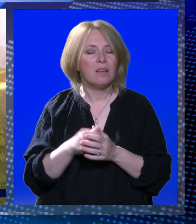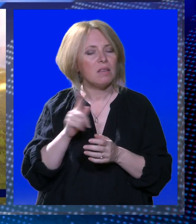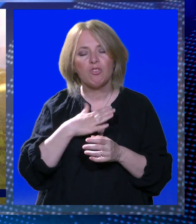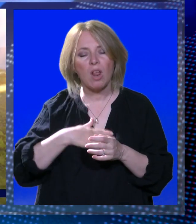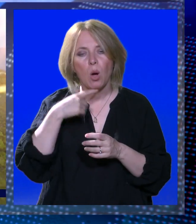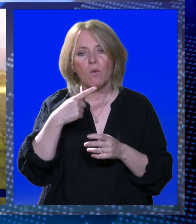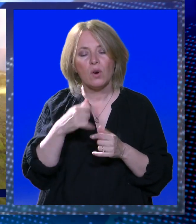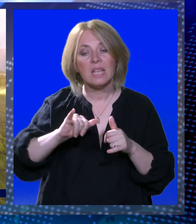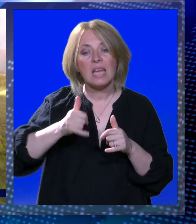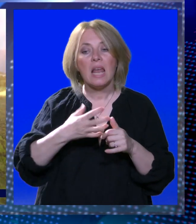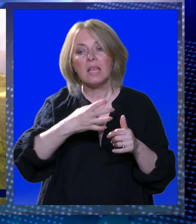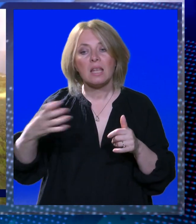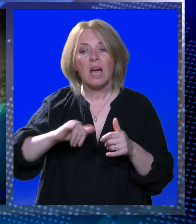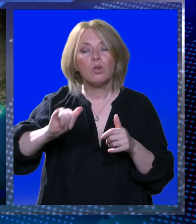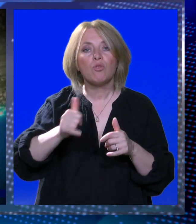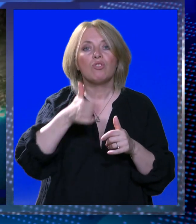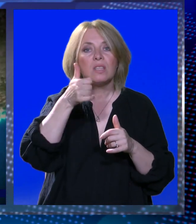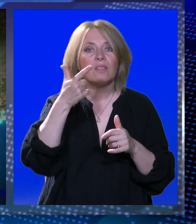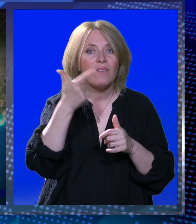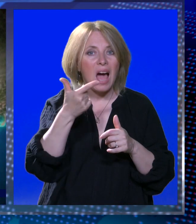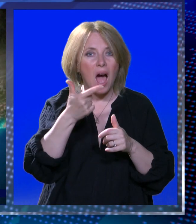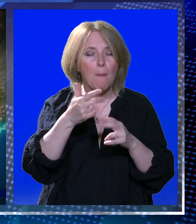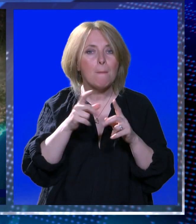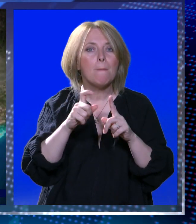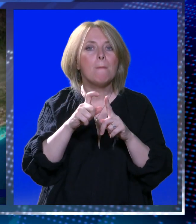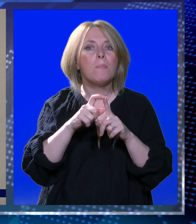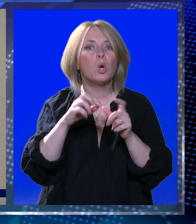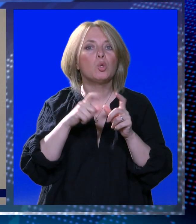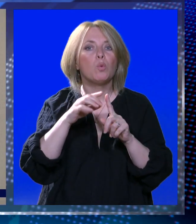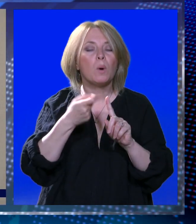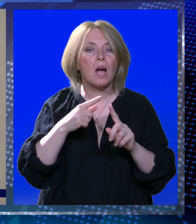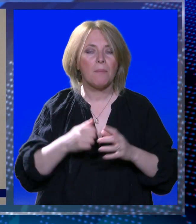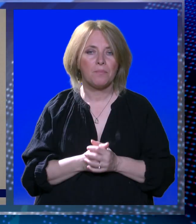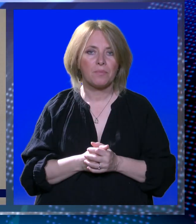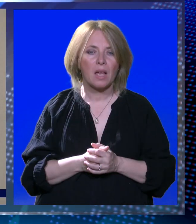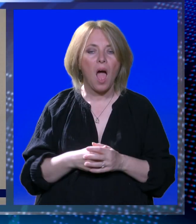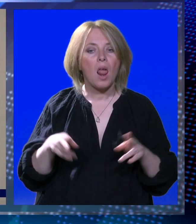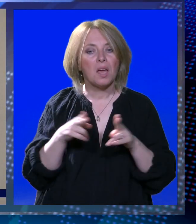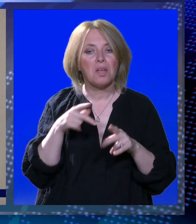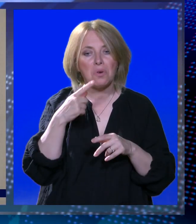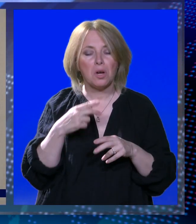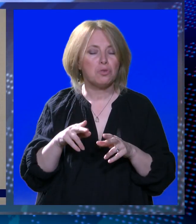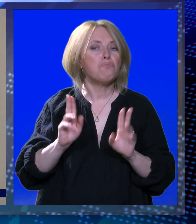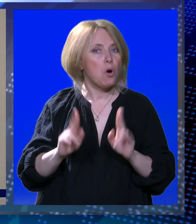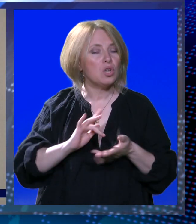navodi, u tijeku su još dva arbitražna postupka koja time može ugroziti. Ipak kratko poručuje...